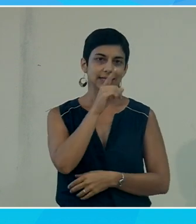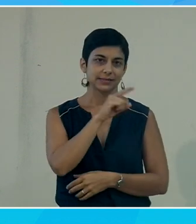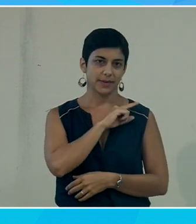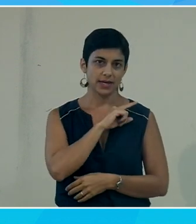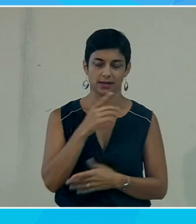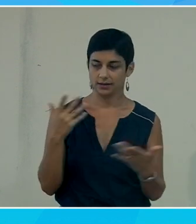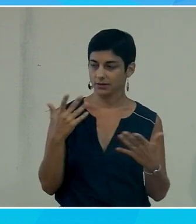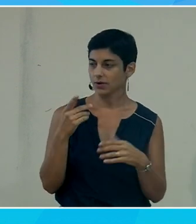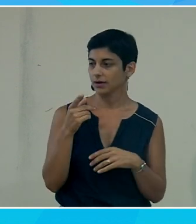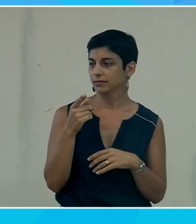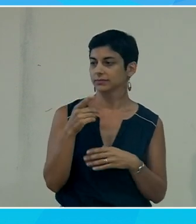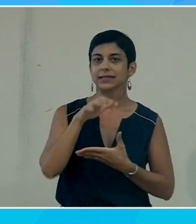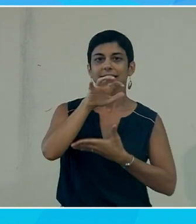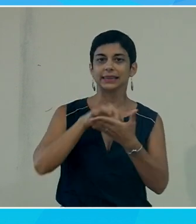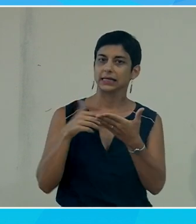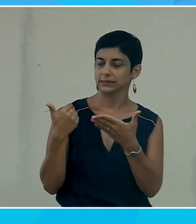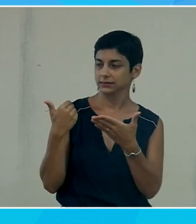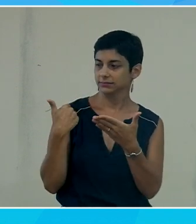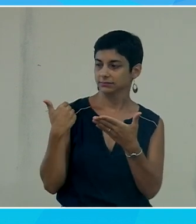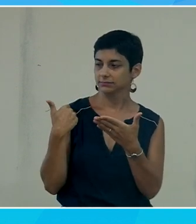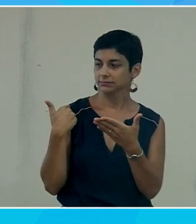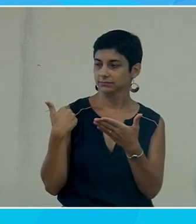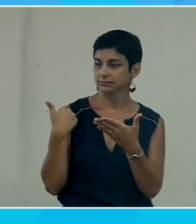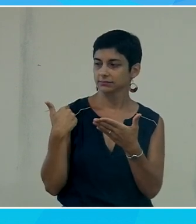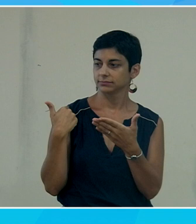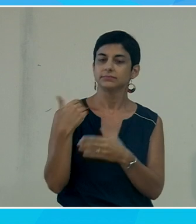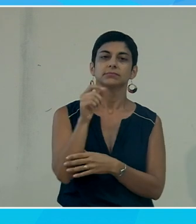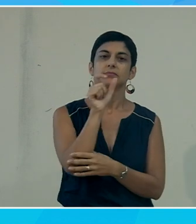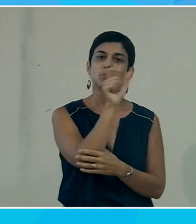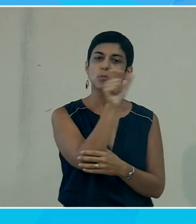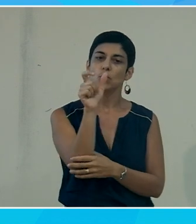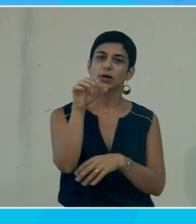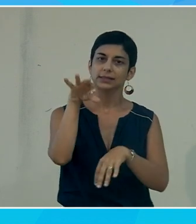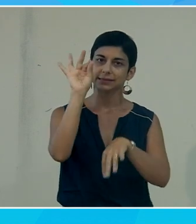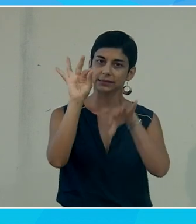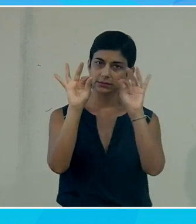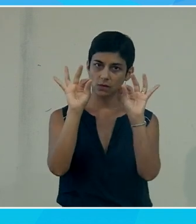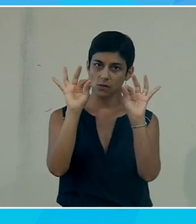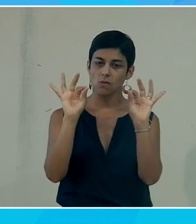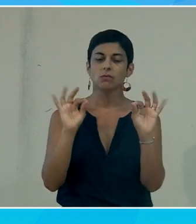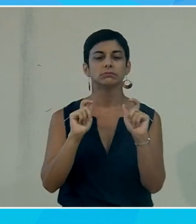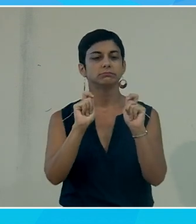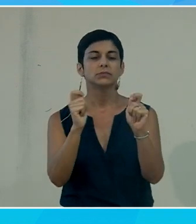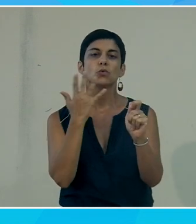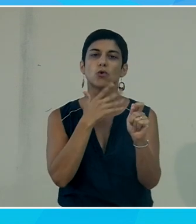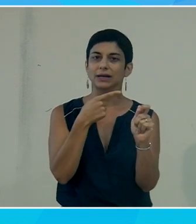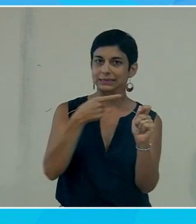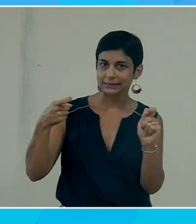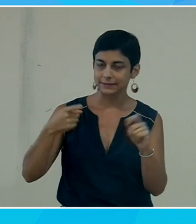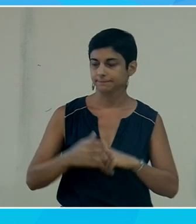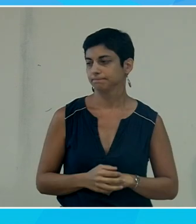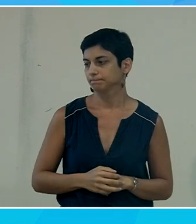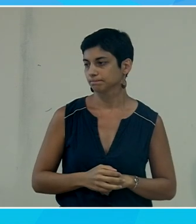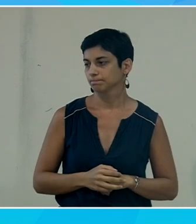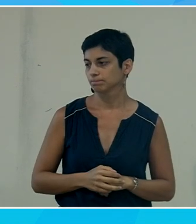le texte précédent, puis je vais sélectionner les mots dictés vocales et je vais les mettre dans une couleur un peu grise. Et puis le mot